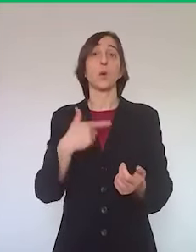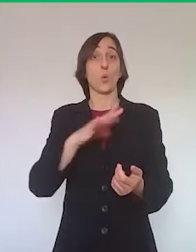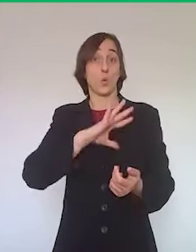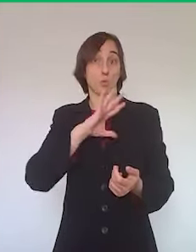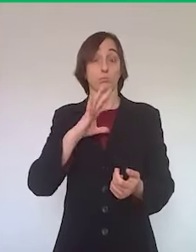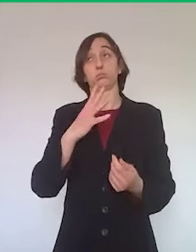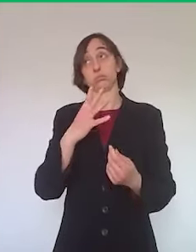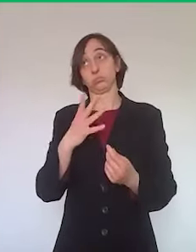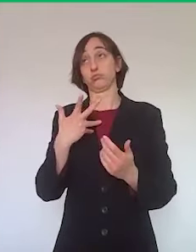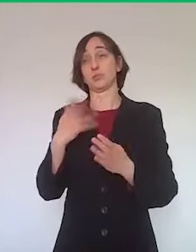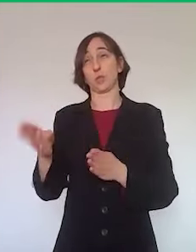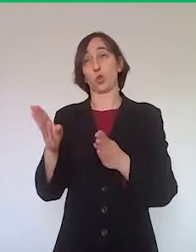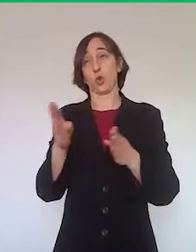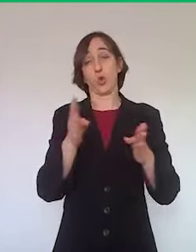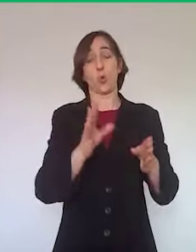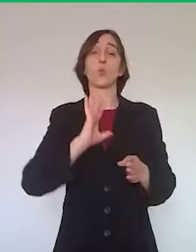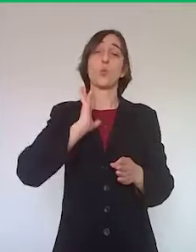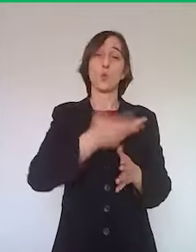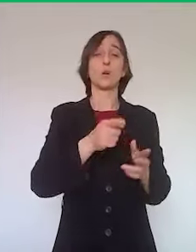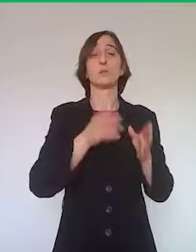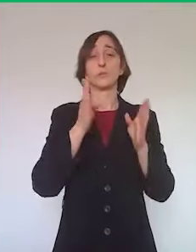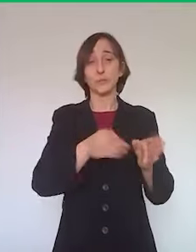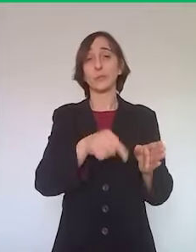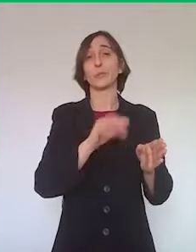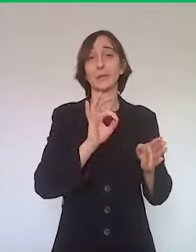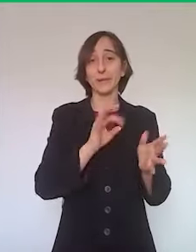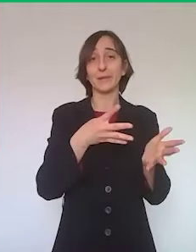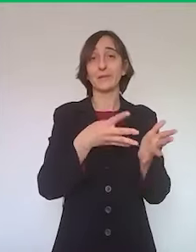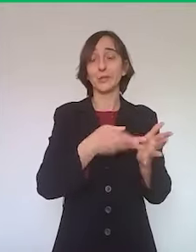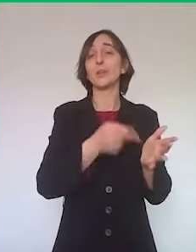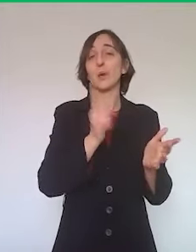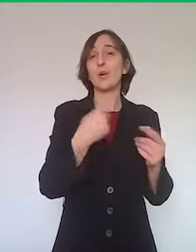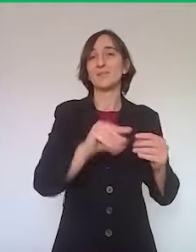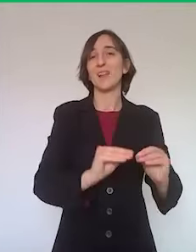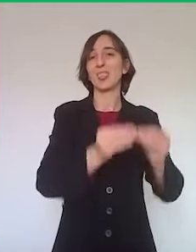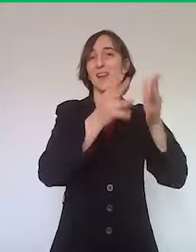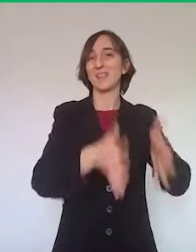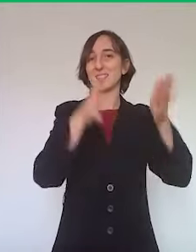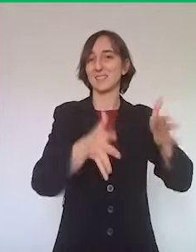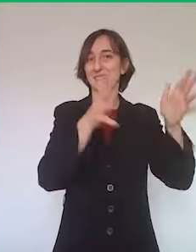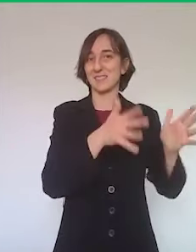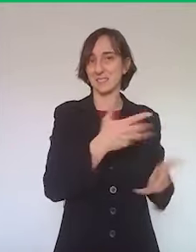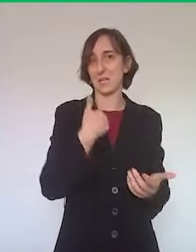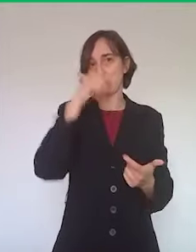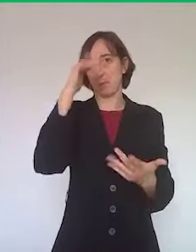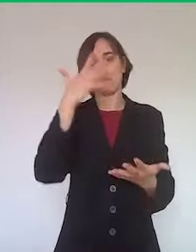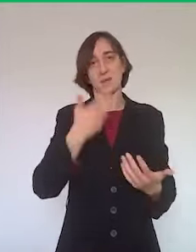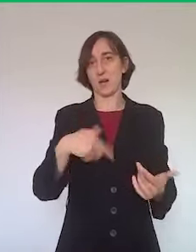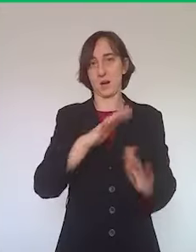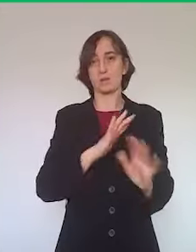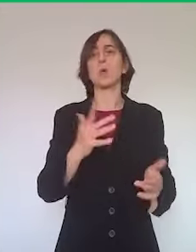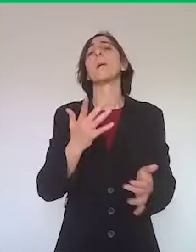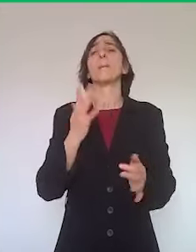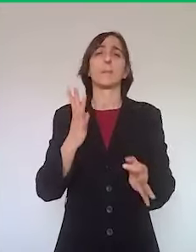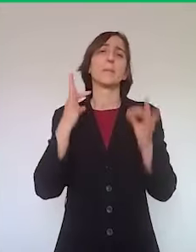un altro di quelli che è in forte difficoltà è appunto quello dell'edilizia eppure sappiamo al tempo stesso che non appena riusciremo a